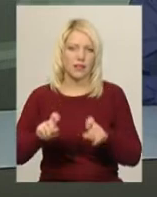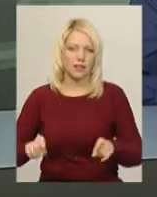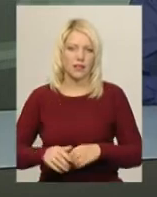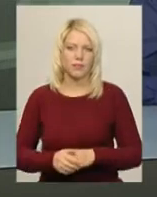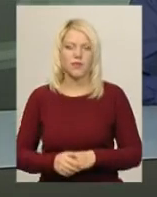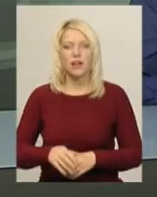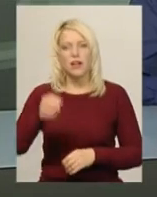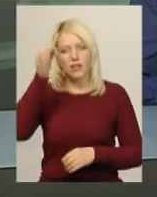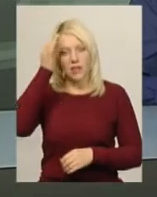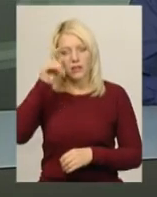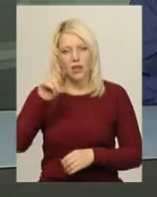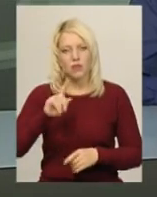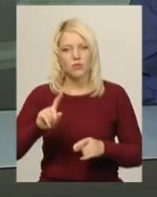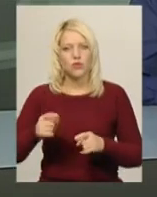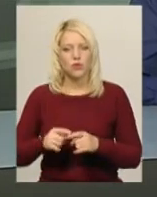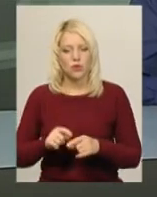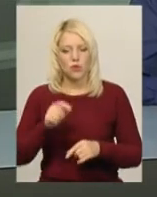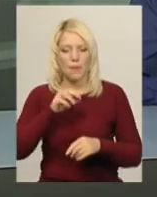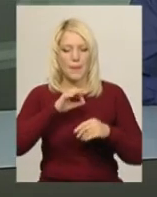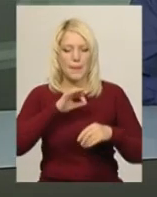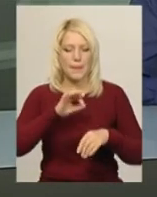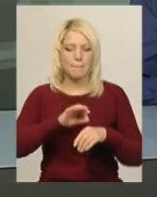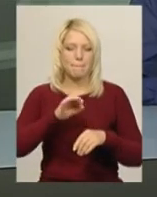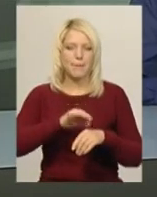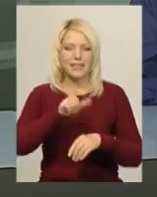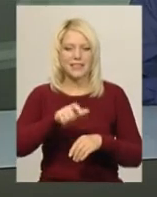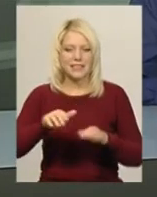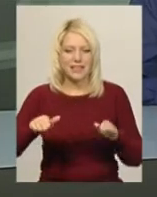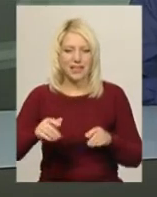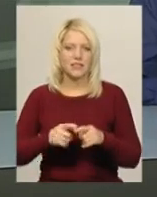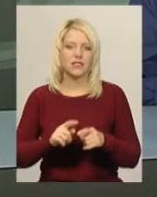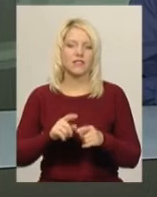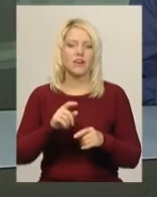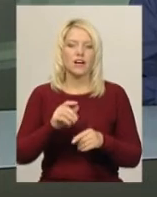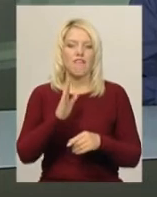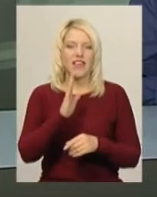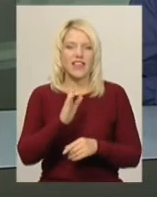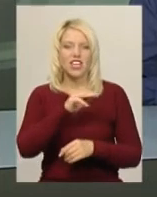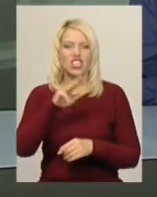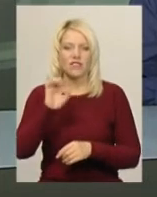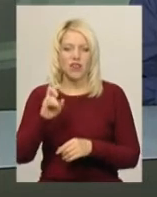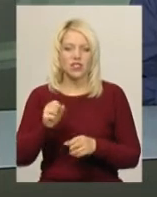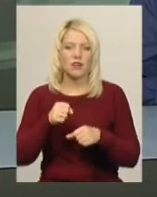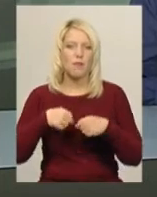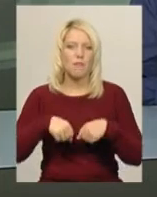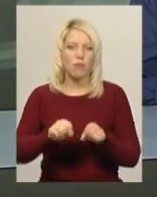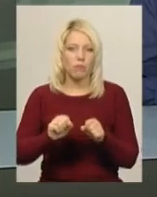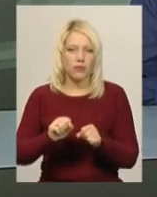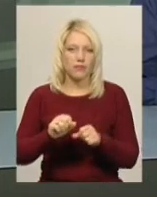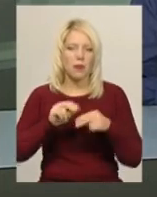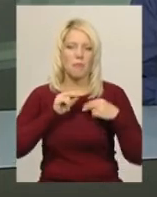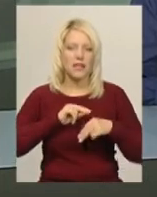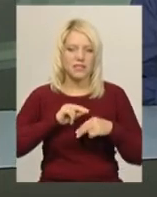Нагадаю про те, що пацієнтів Великожванчиківського санаторію побив працівник закладу на власній сторінці у мережі Фейсбук,